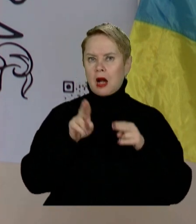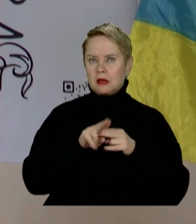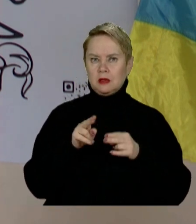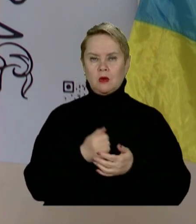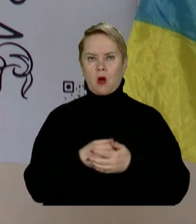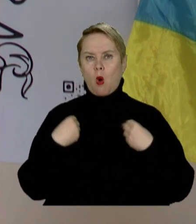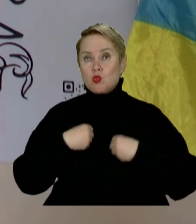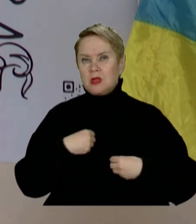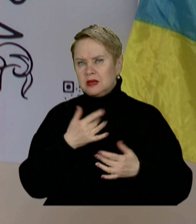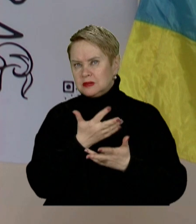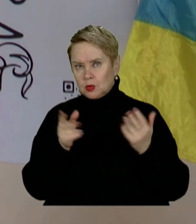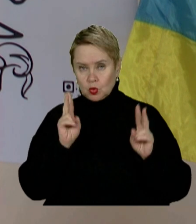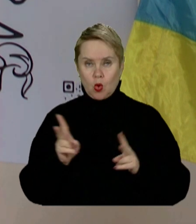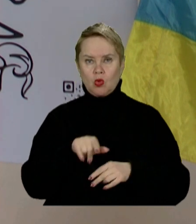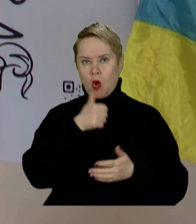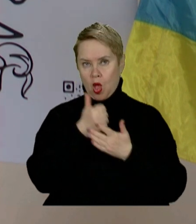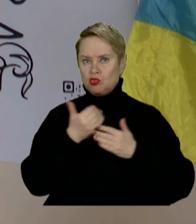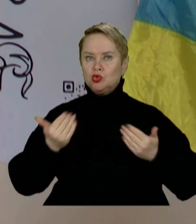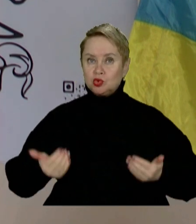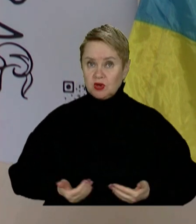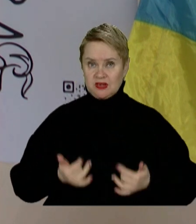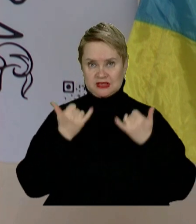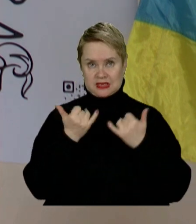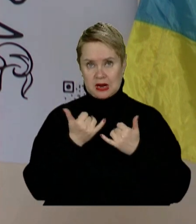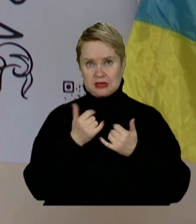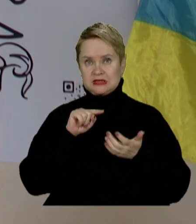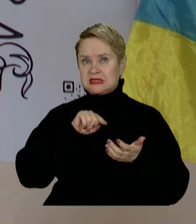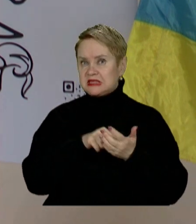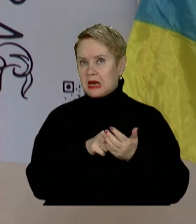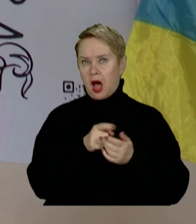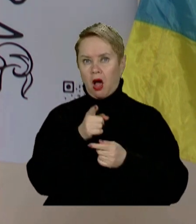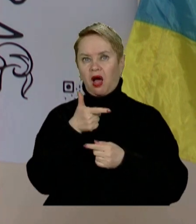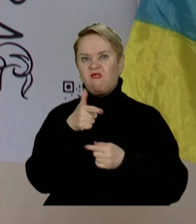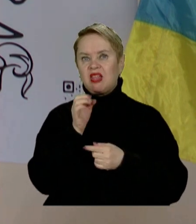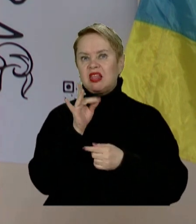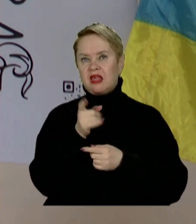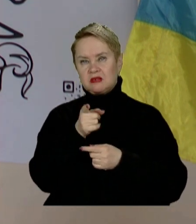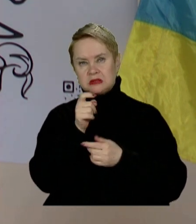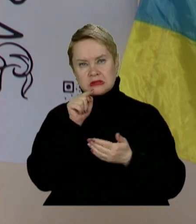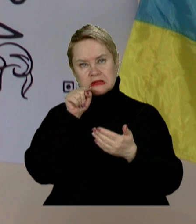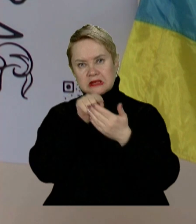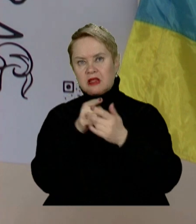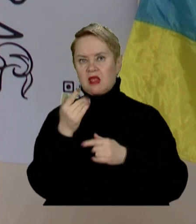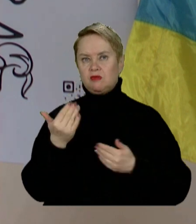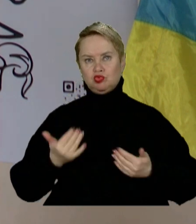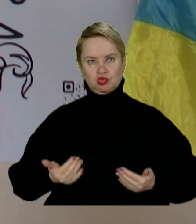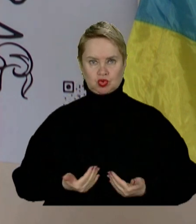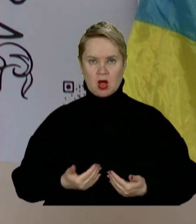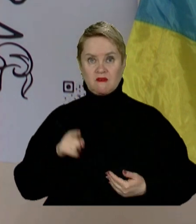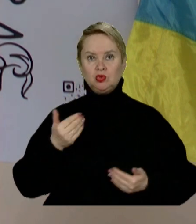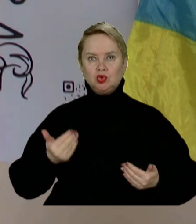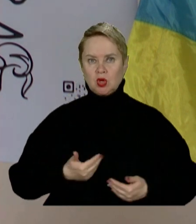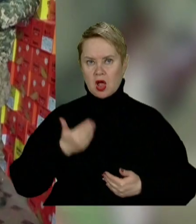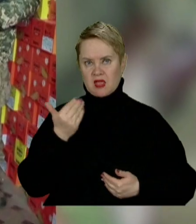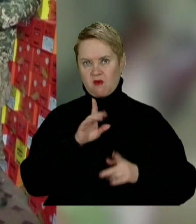амуніцію, але головне, що вони живі. І зараз ціль, тому що гвинтівка, тому що гвинтівка – це його життя, і це